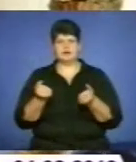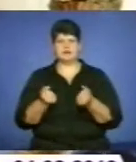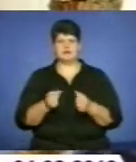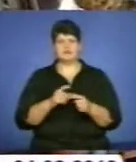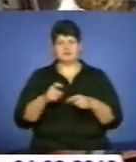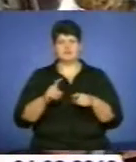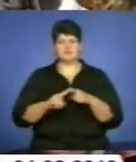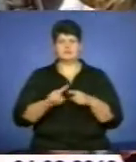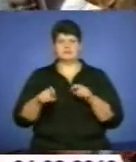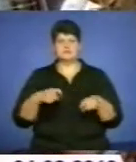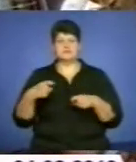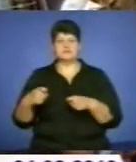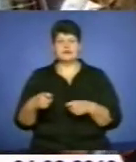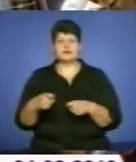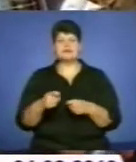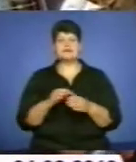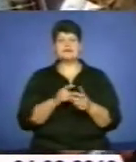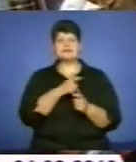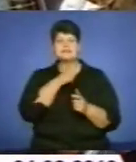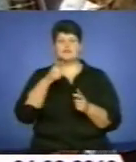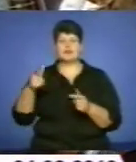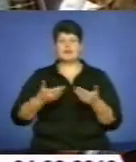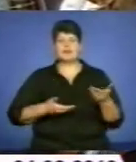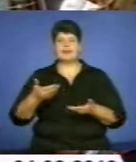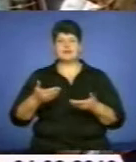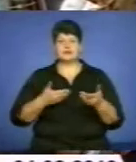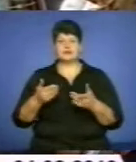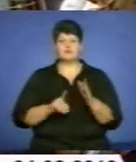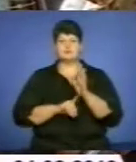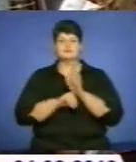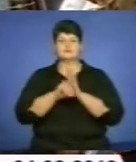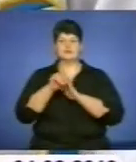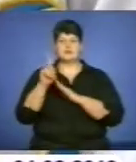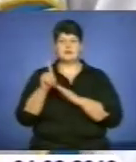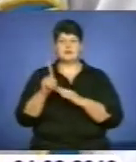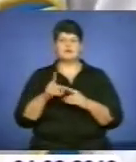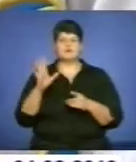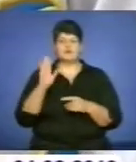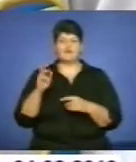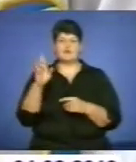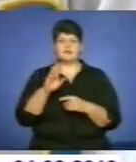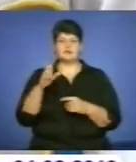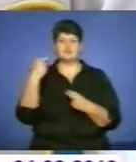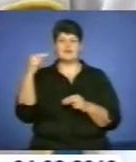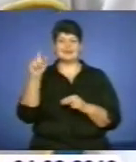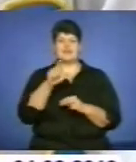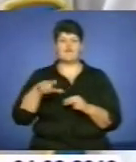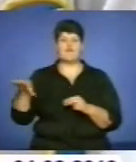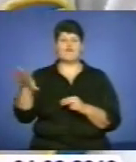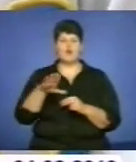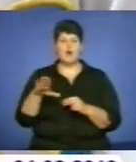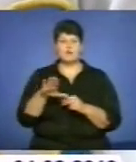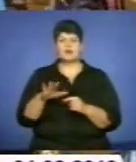вона швидко біжала. Сезон лижників у розпалі. Попереду юнацький чемпіонат Європи, який стартує на початку березня. Спортсменка